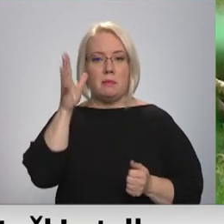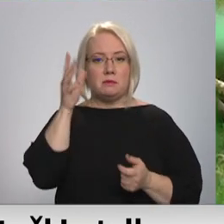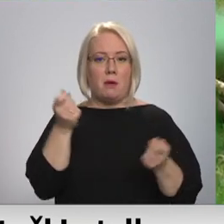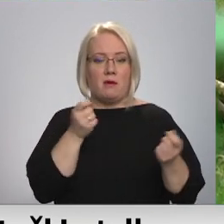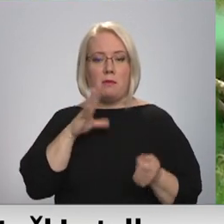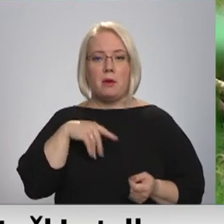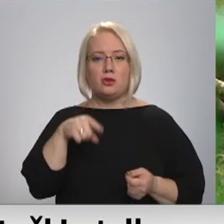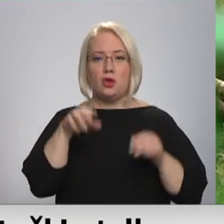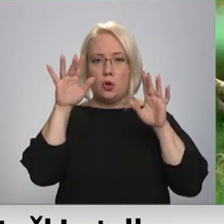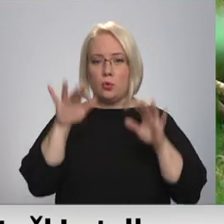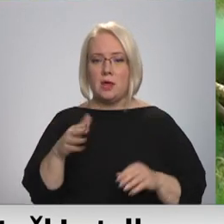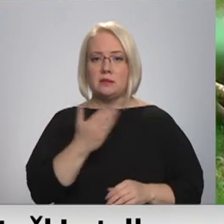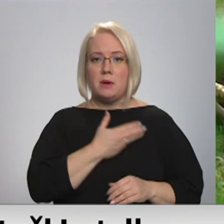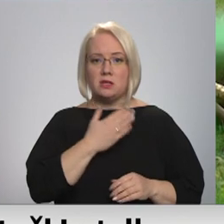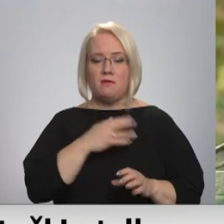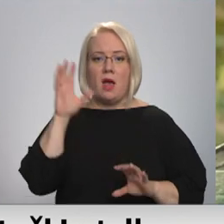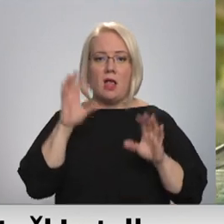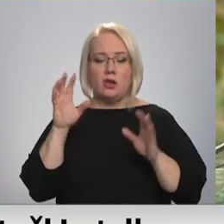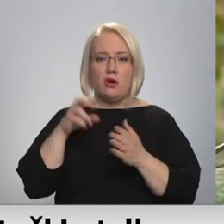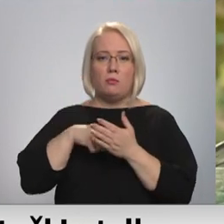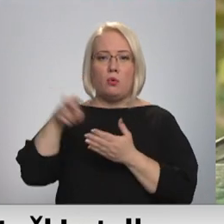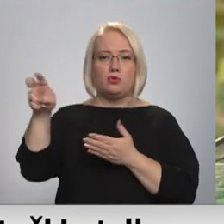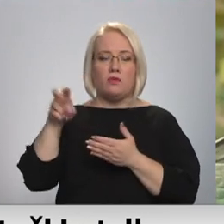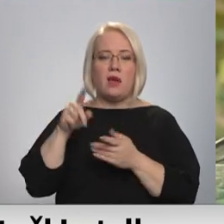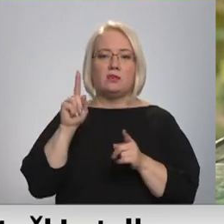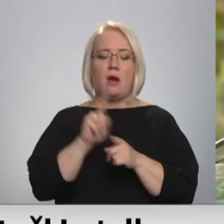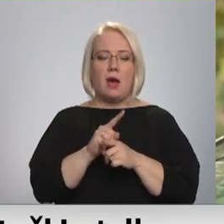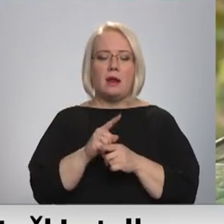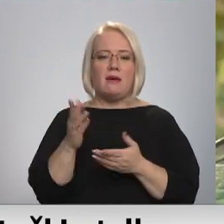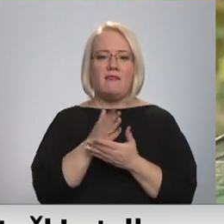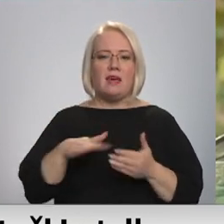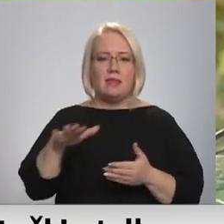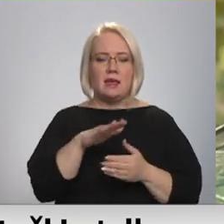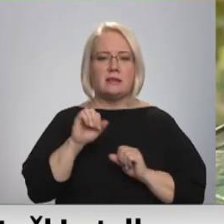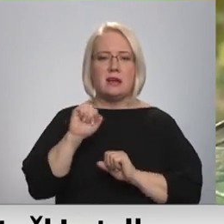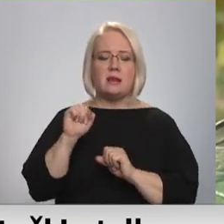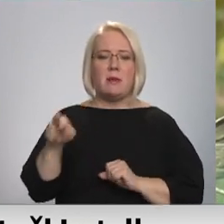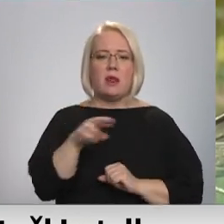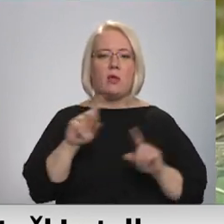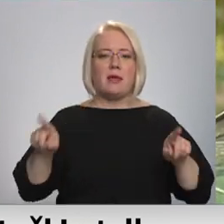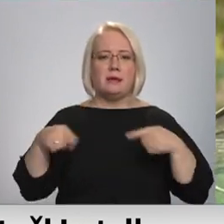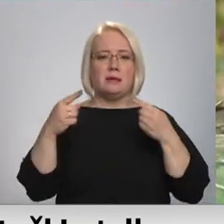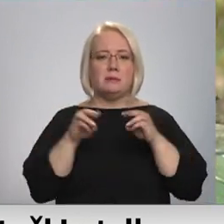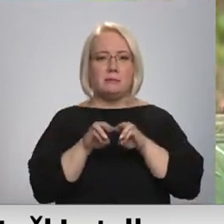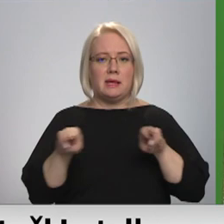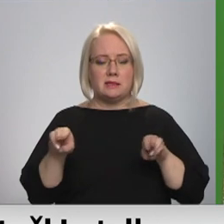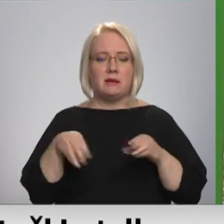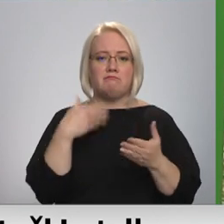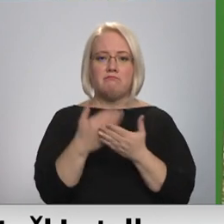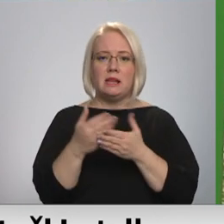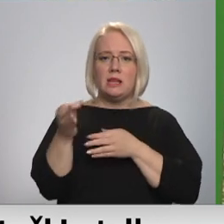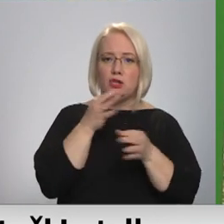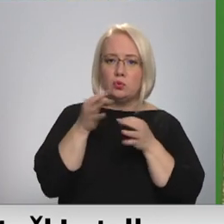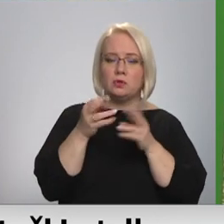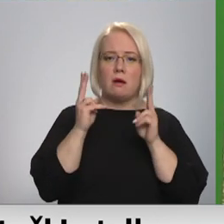piedzīvojuma ar lāčiem esot nosūtījusi vēstuli vidas aizsardzības un reģionālās attīstības ministrijai ar lūgumu rosināt diskusiju, kā